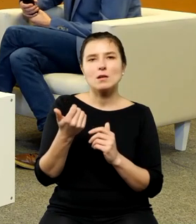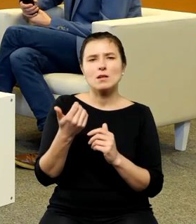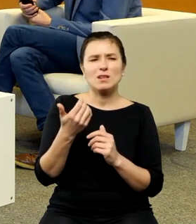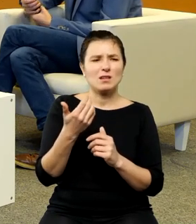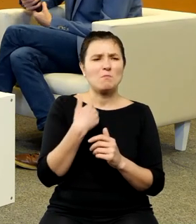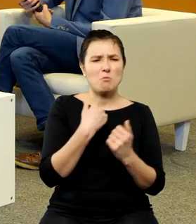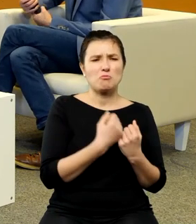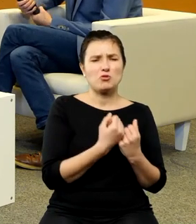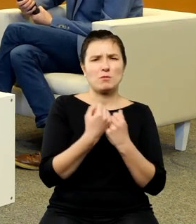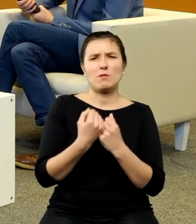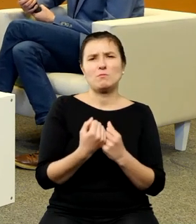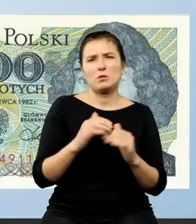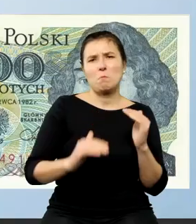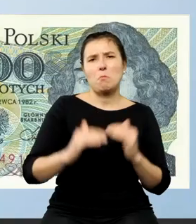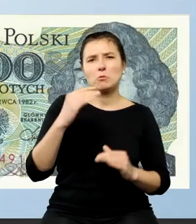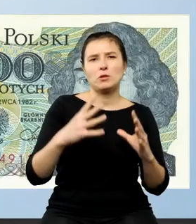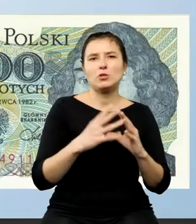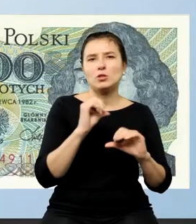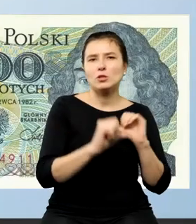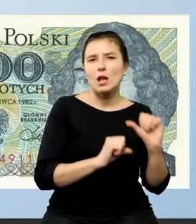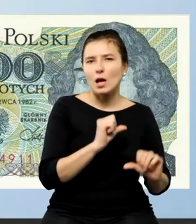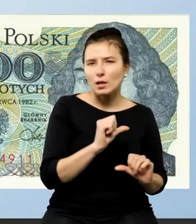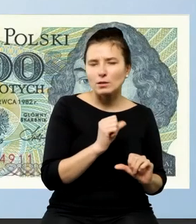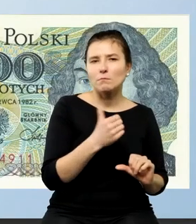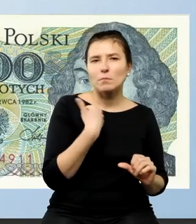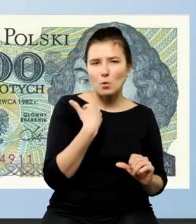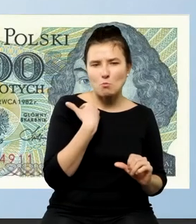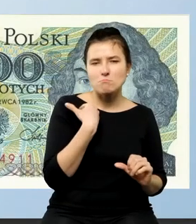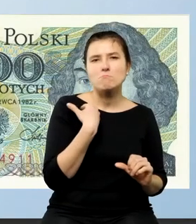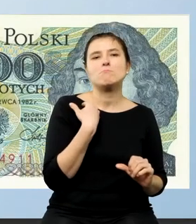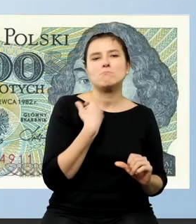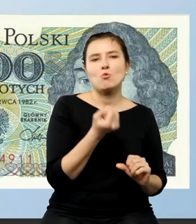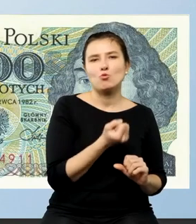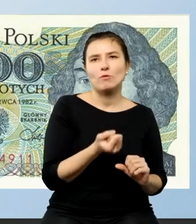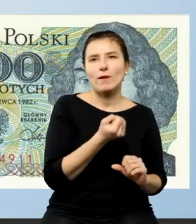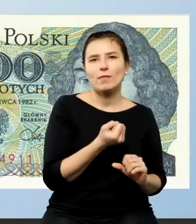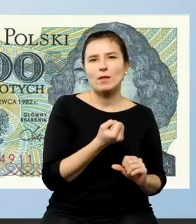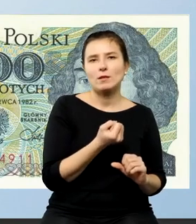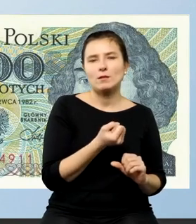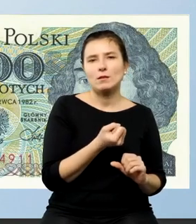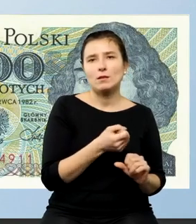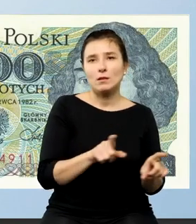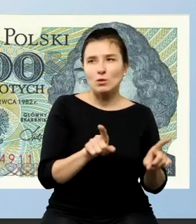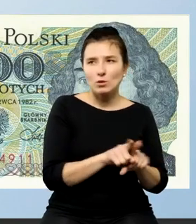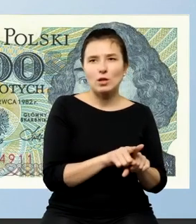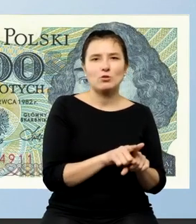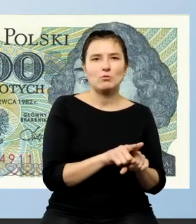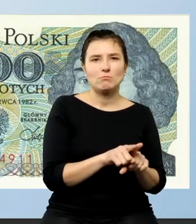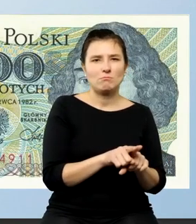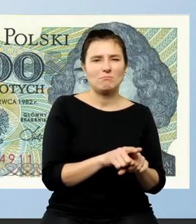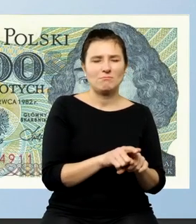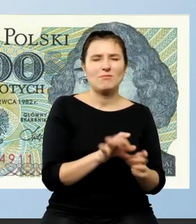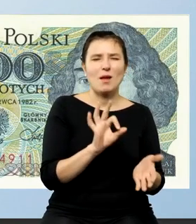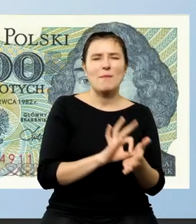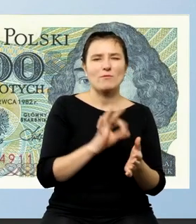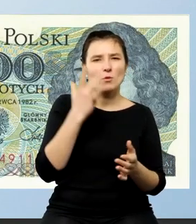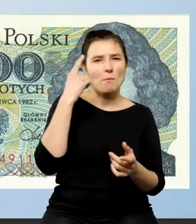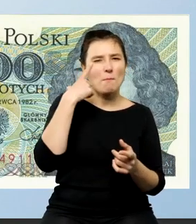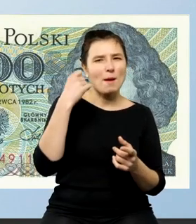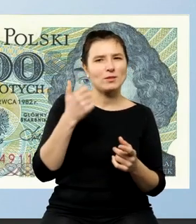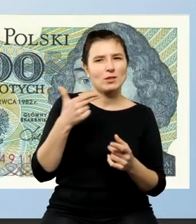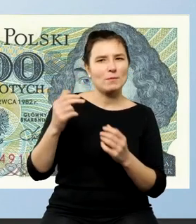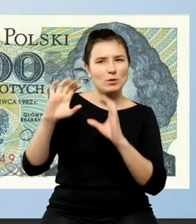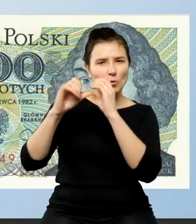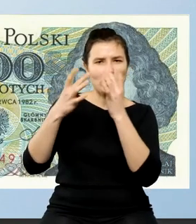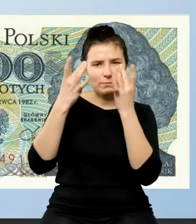ponad 10 lat w obiegu no jest też czymś co na pewno utrwalało to znaczy kwestia pojawiania się